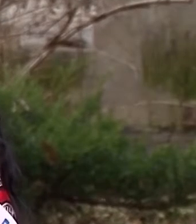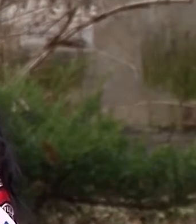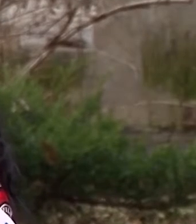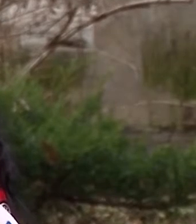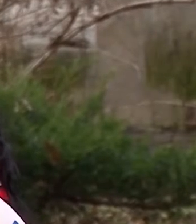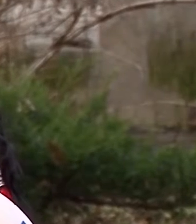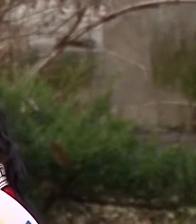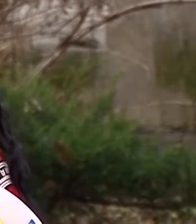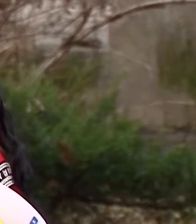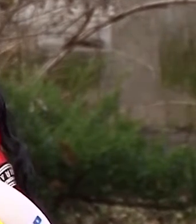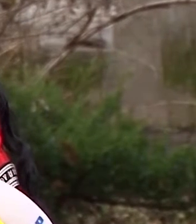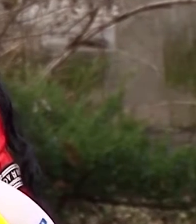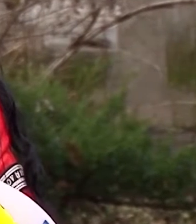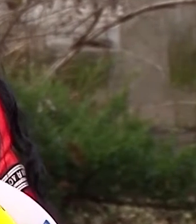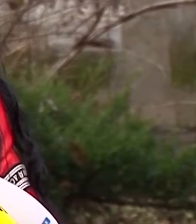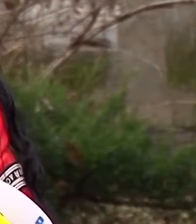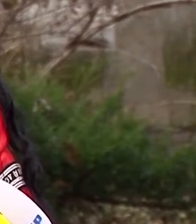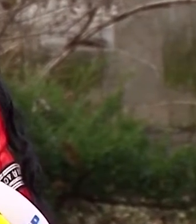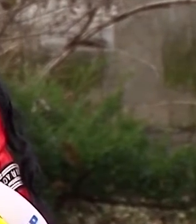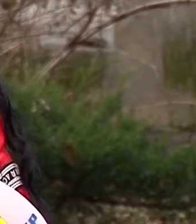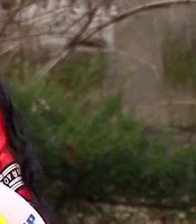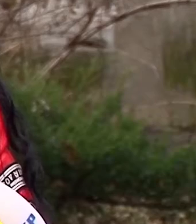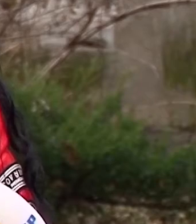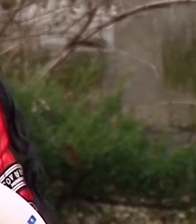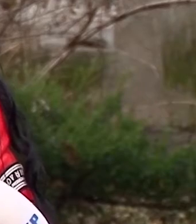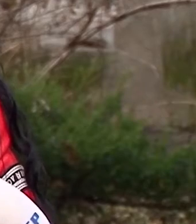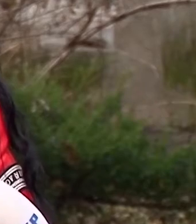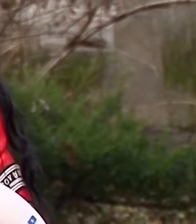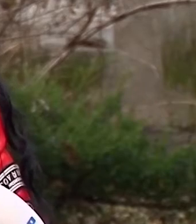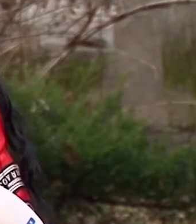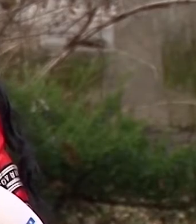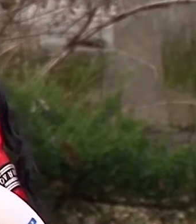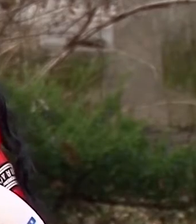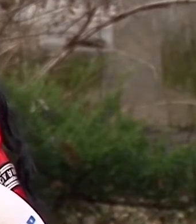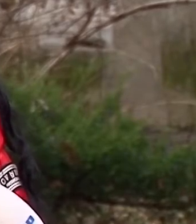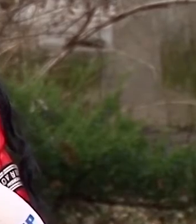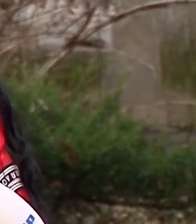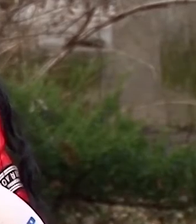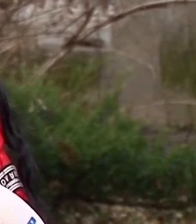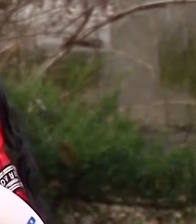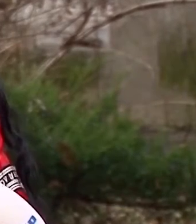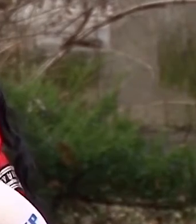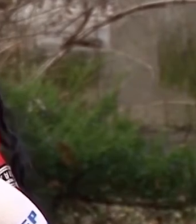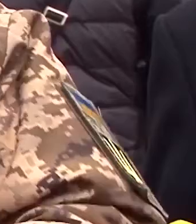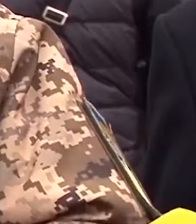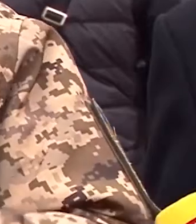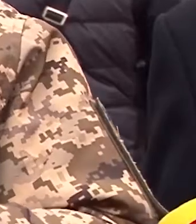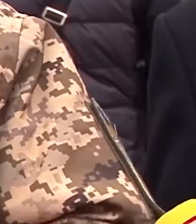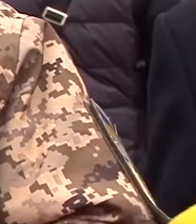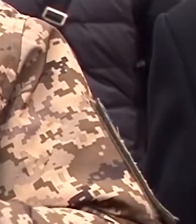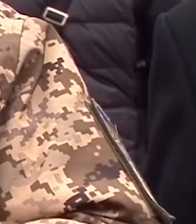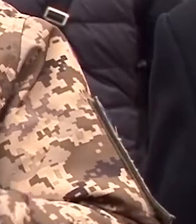корупцію, про те, що люди стоять на одних должностях, виконують зовсім інші обов'язки.